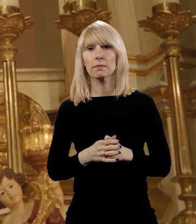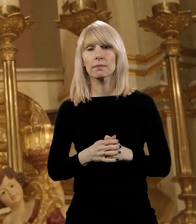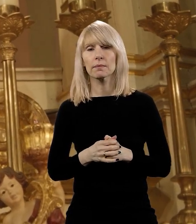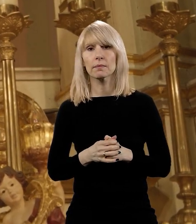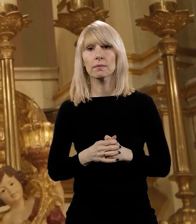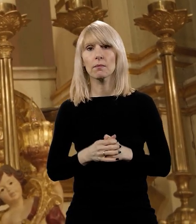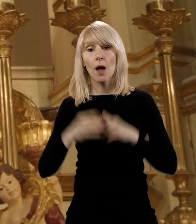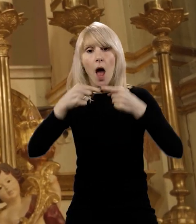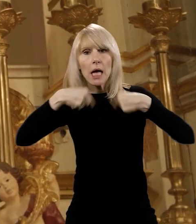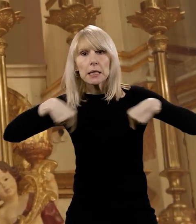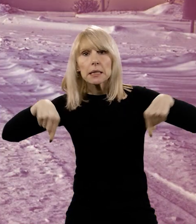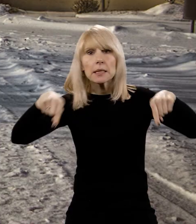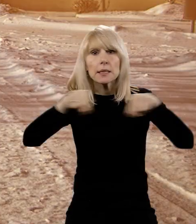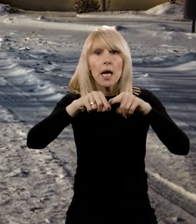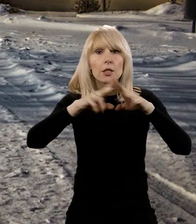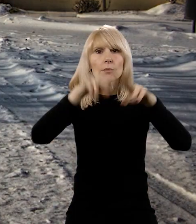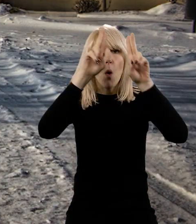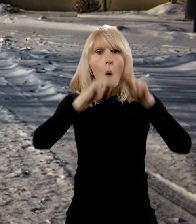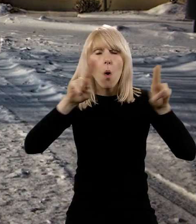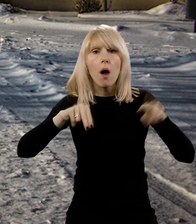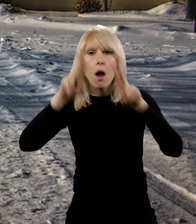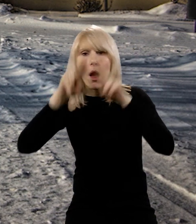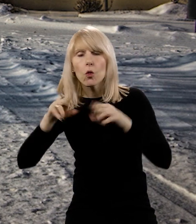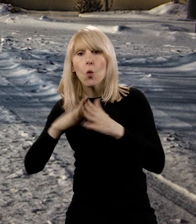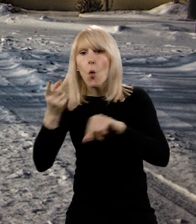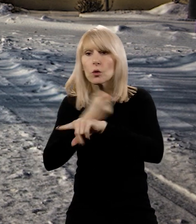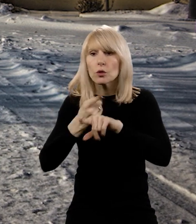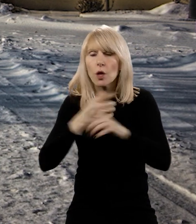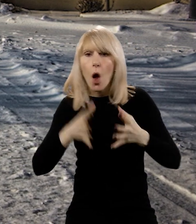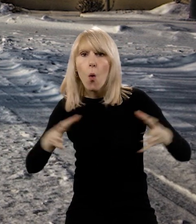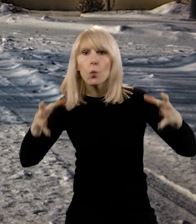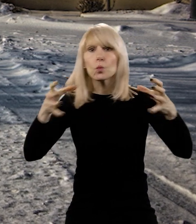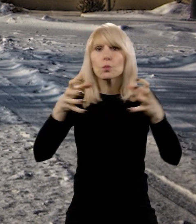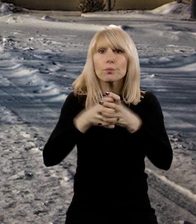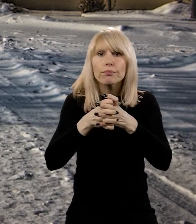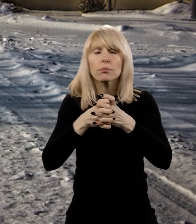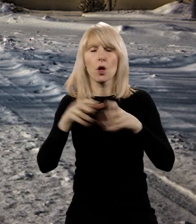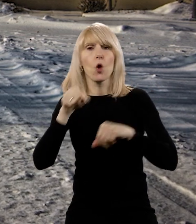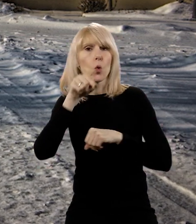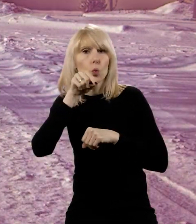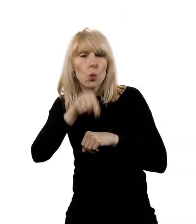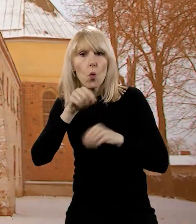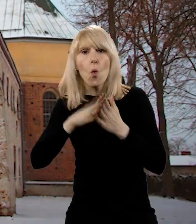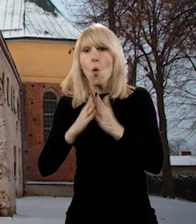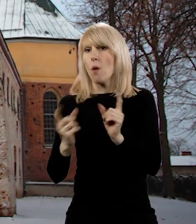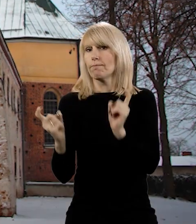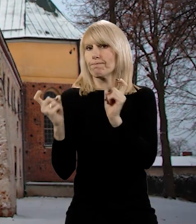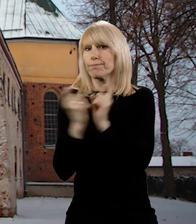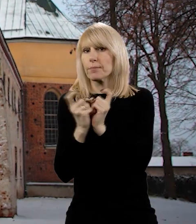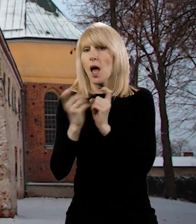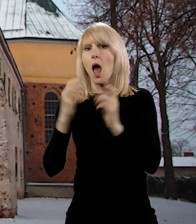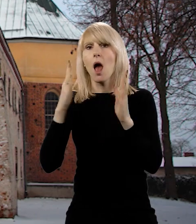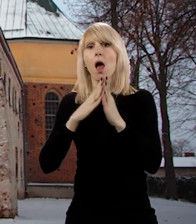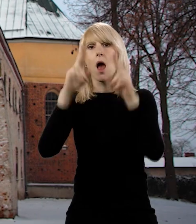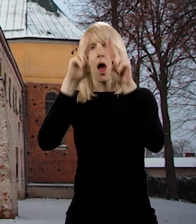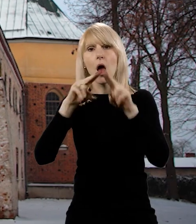Zespół klasztorny zajmuje dwie duże działki na południowy wschód odwardzkiego rynku. Klasztor przylega do kościoła od południa,